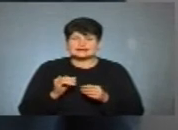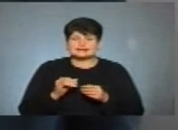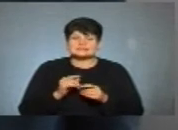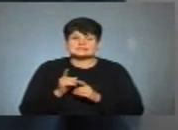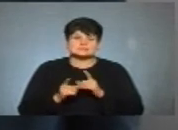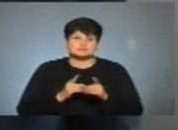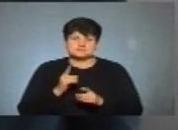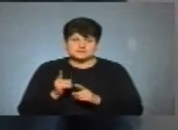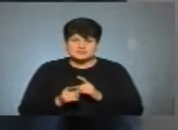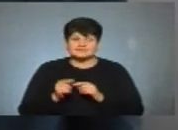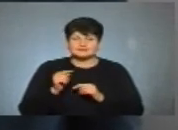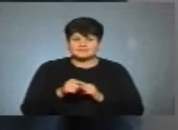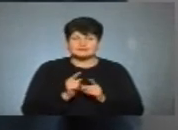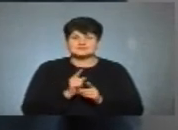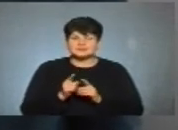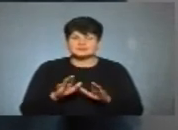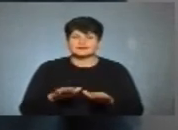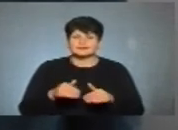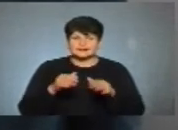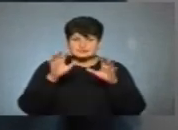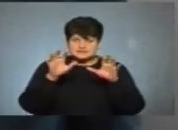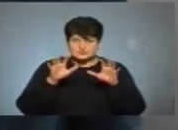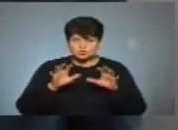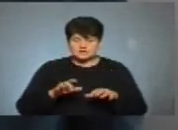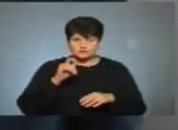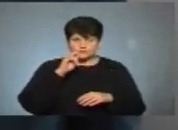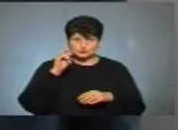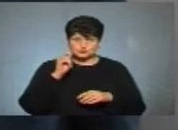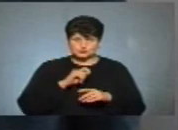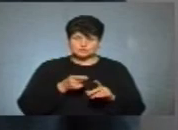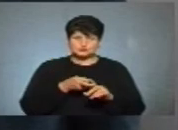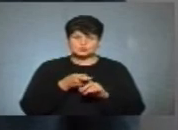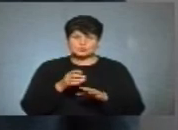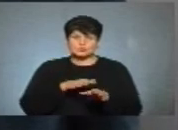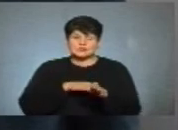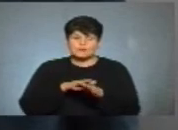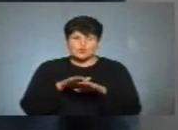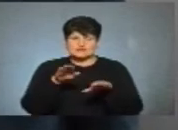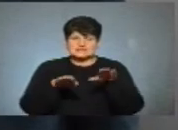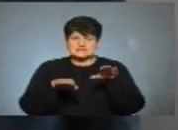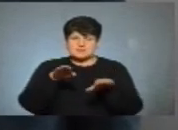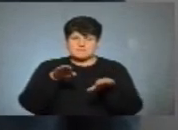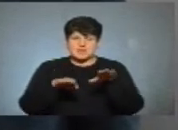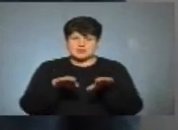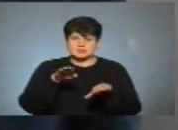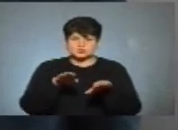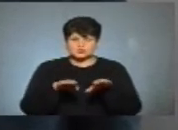Тобто тих змін, які дало законодавство України стосовно наповнення і збалансованості